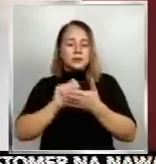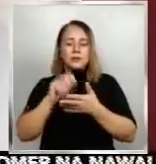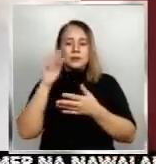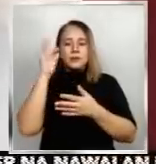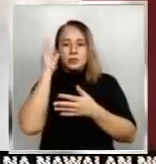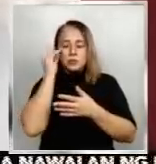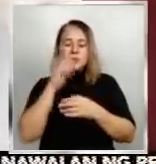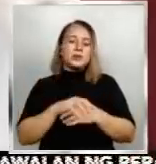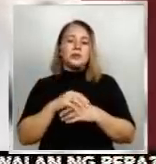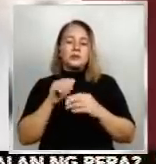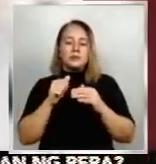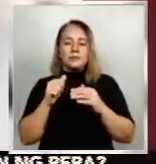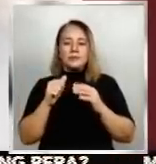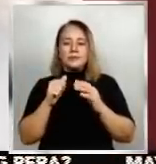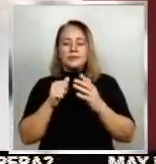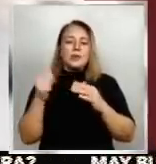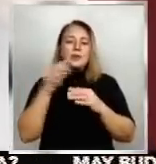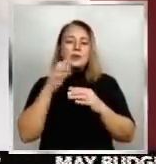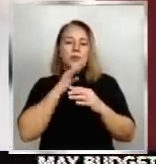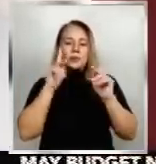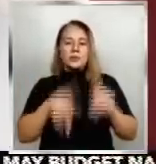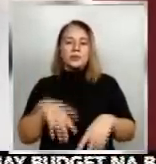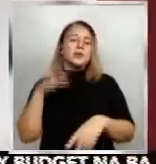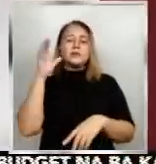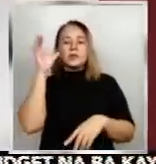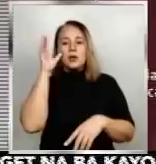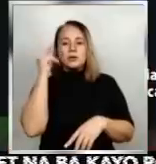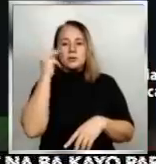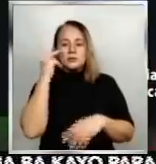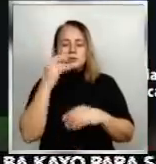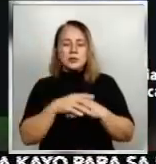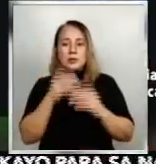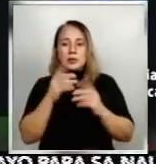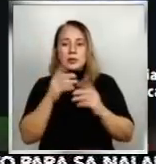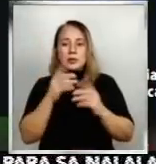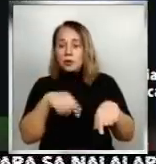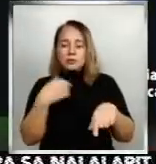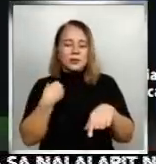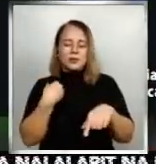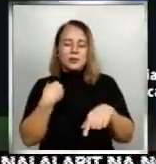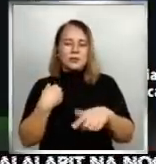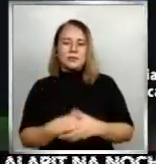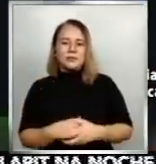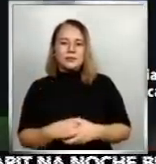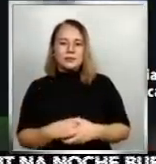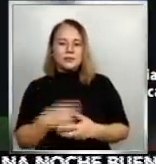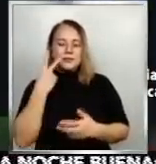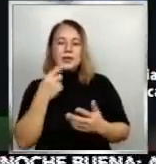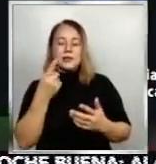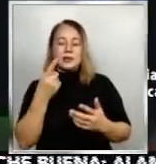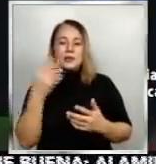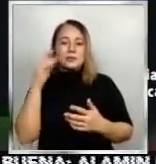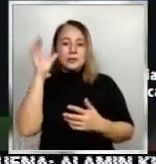Presidential Spokesman Carlo Nograles. Wala pa silang tugon kaugnay ng reklamo. Dati nagsinabi ni Nograles na